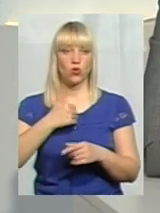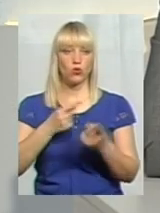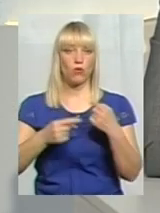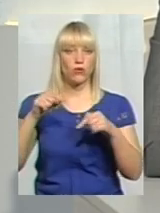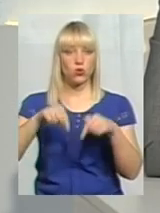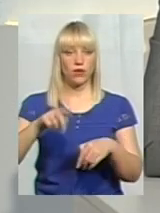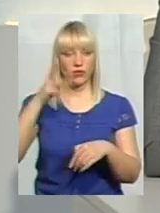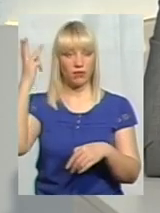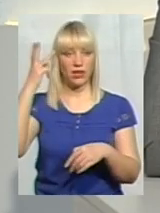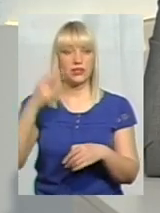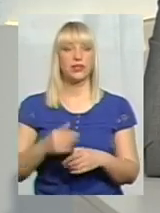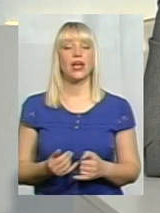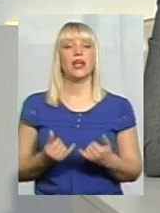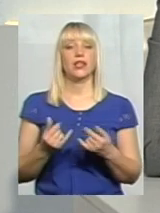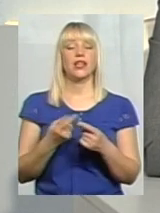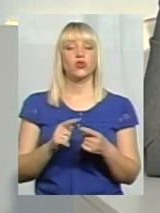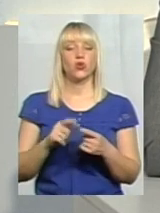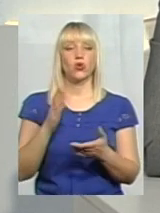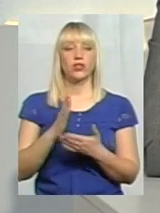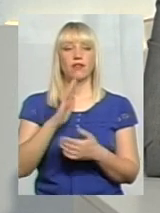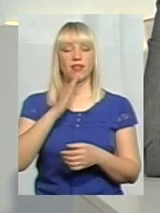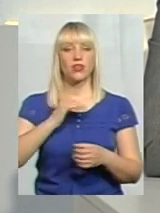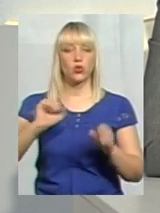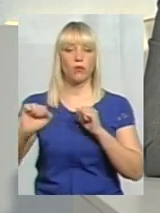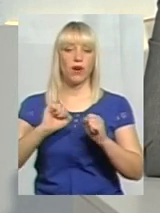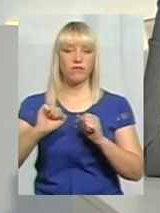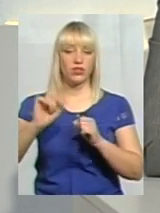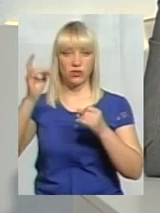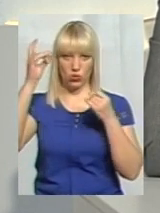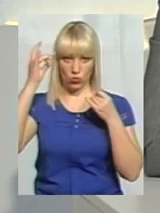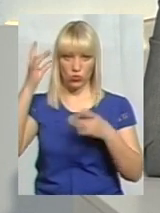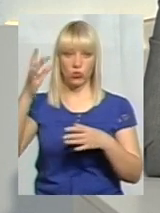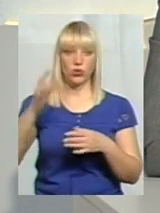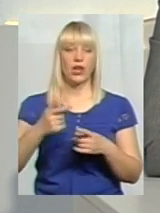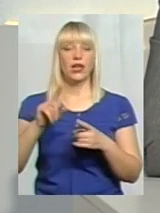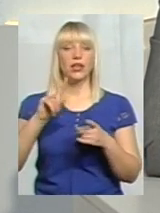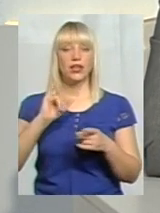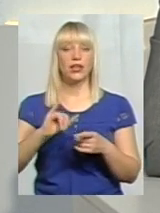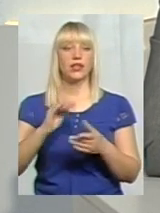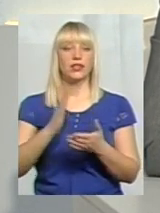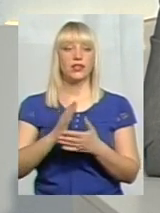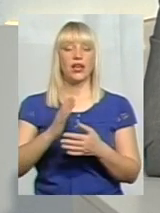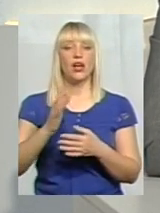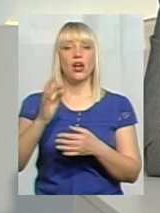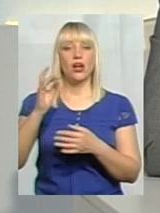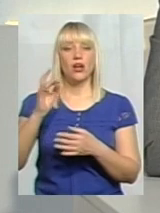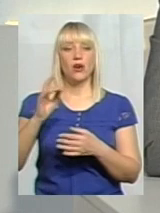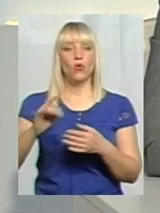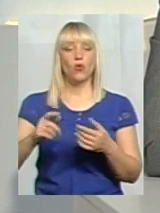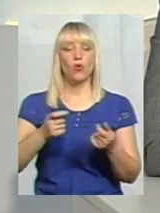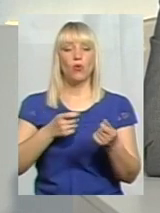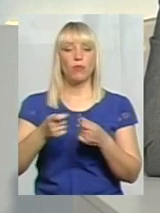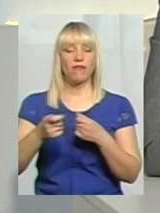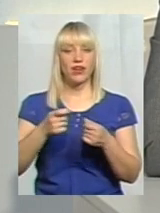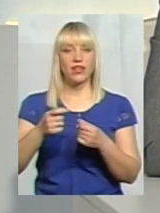Ну, для цього є наше управління культури, національність, релігії та туризму, і є управління культури і туризму міської ради.